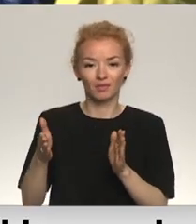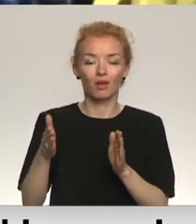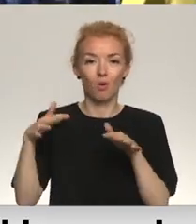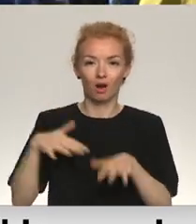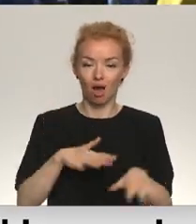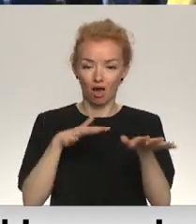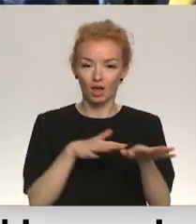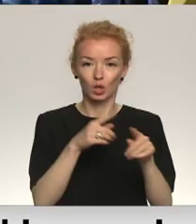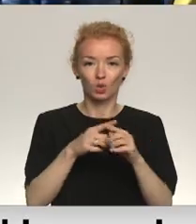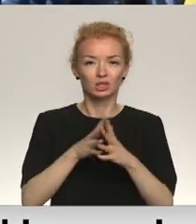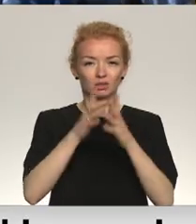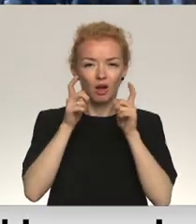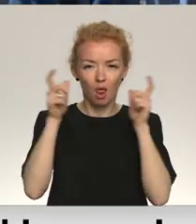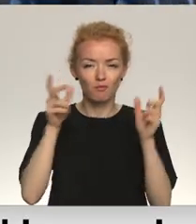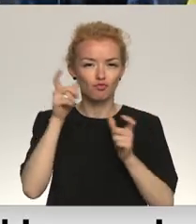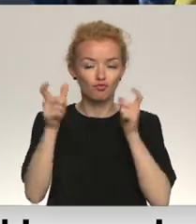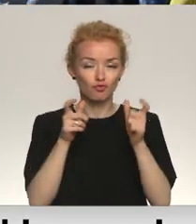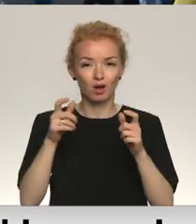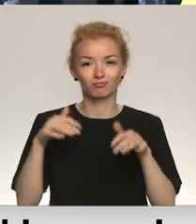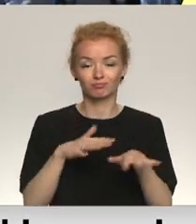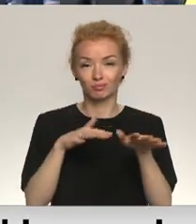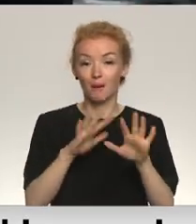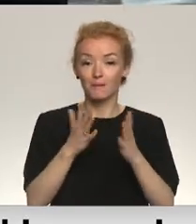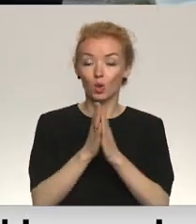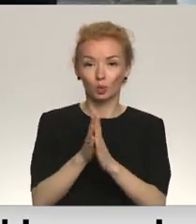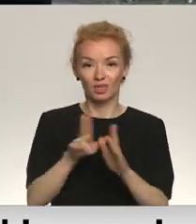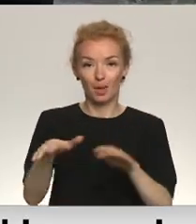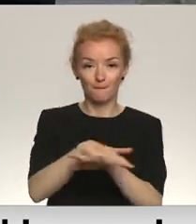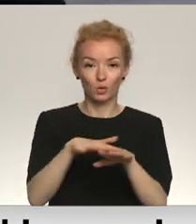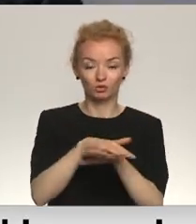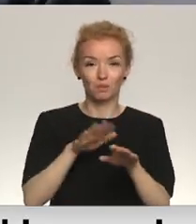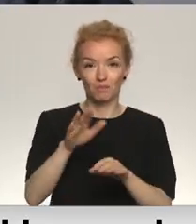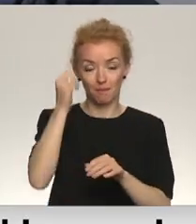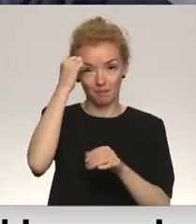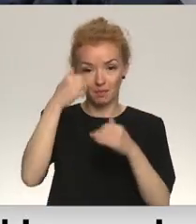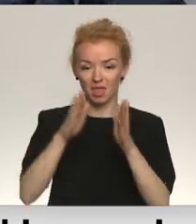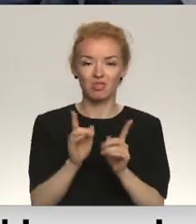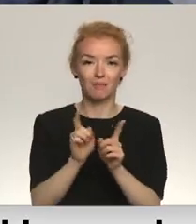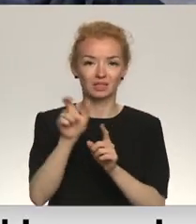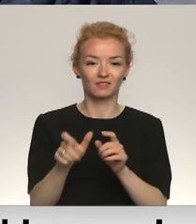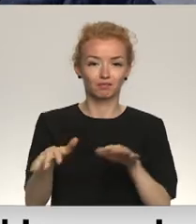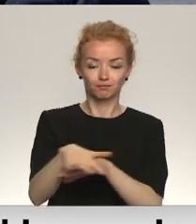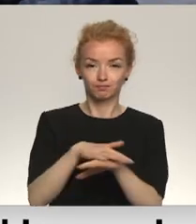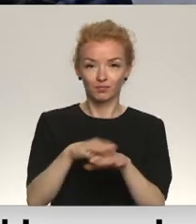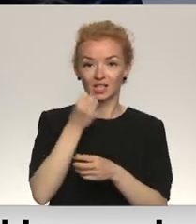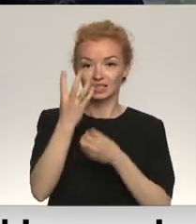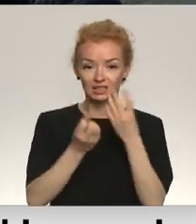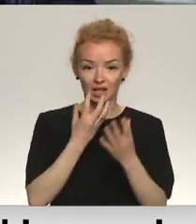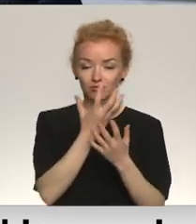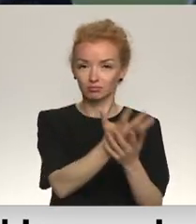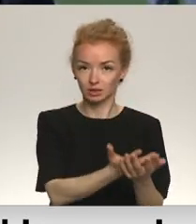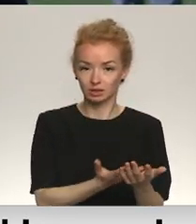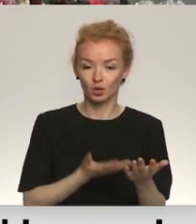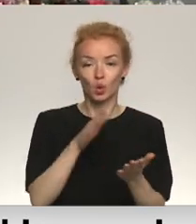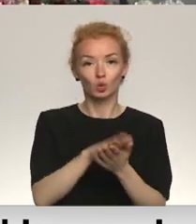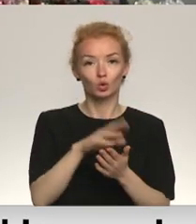gājiena un skaļām svinībām, tomēr aicinājumi nepulcēties pie padomju rezīmu piemnekļiem daudz neņēma vērā. Ar ziediem rokās cilvēki devās uz